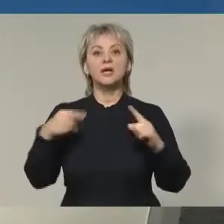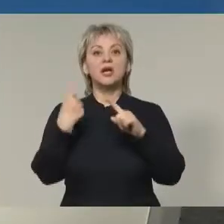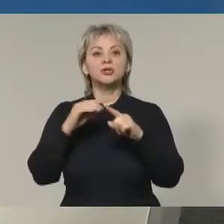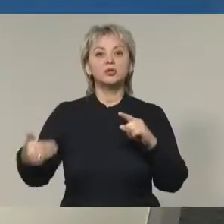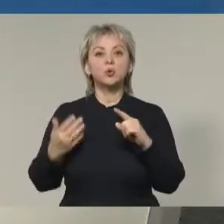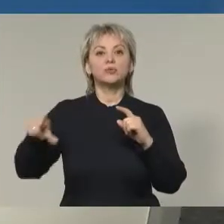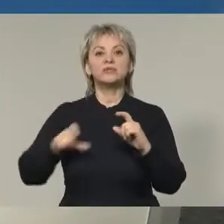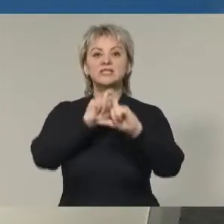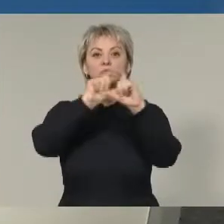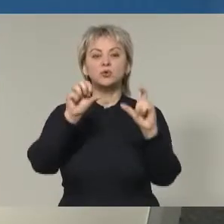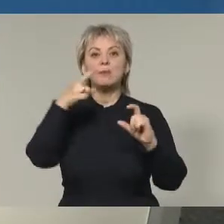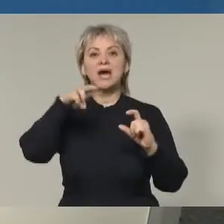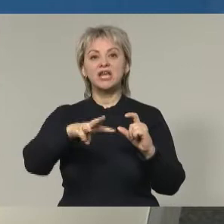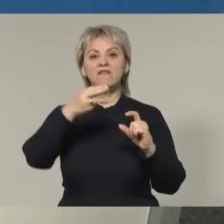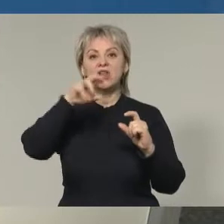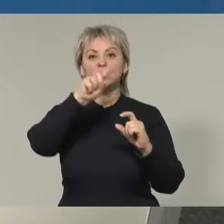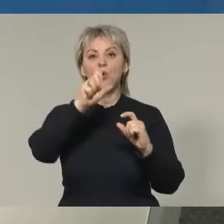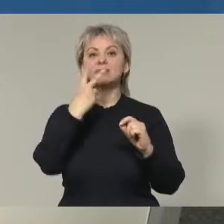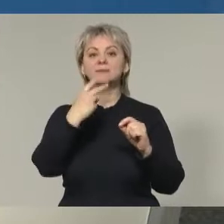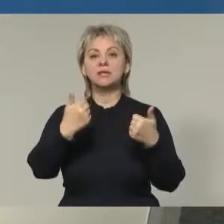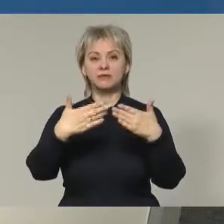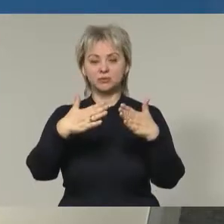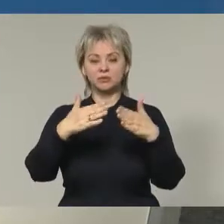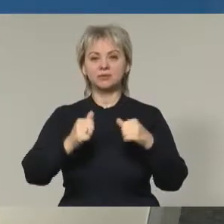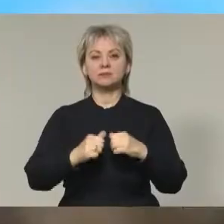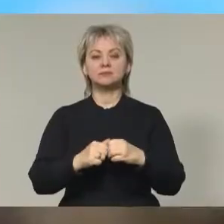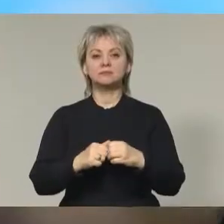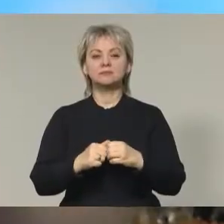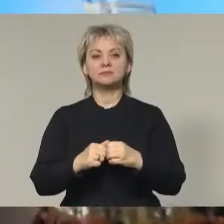Здравствуйте! Это новости на Дону в студии Мария Филинкова. Смотрите выпуски.